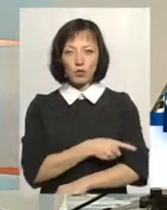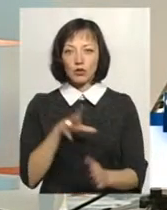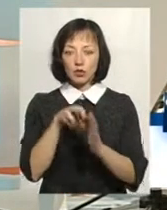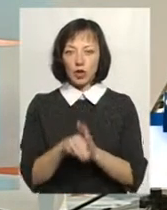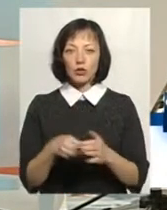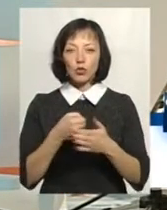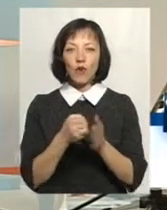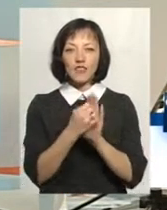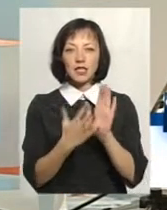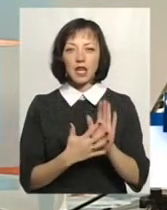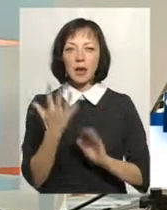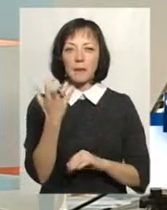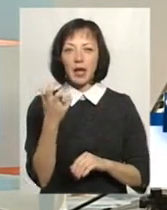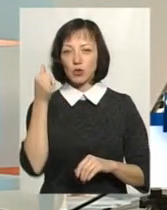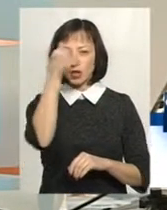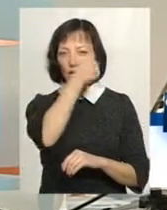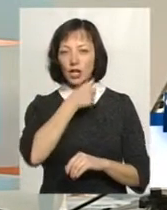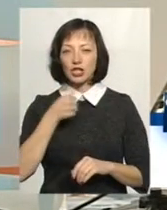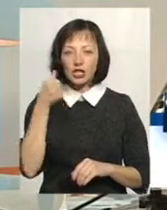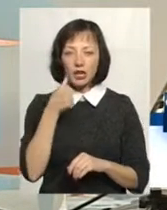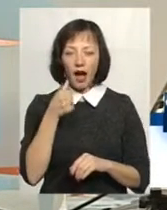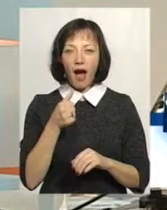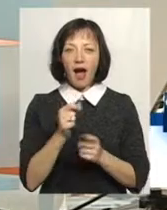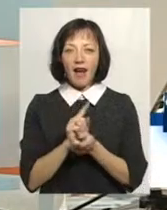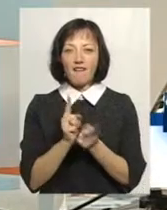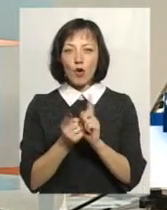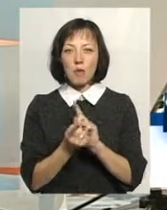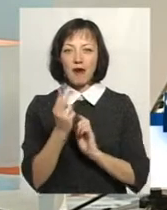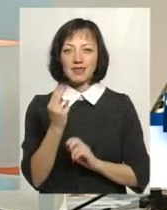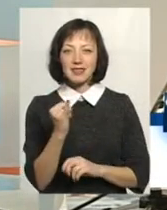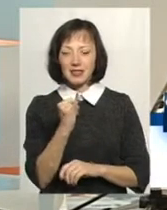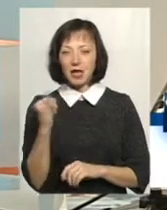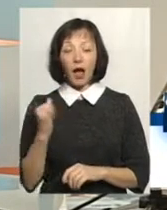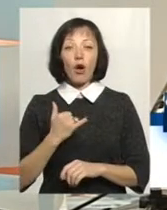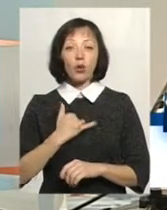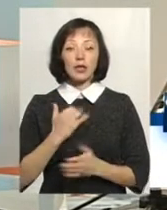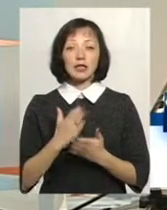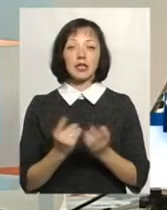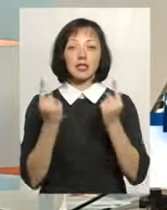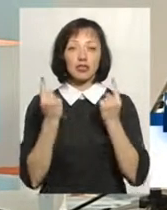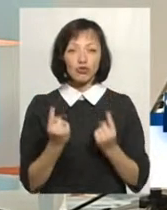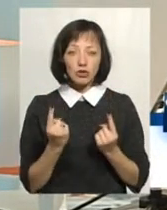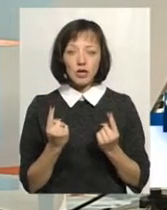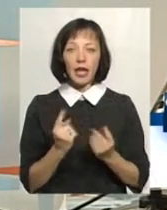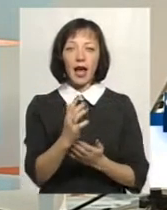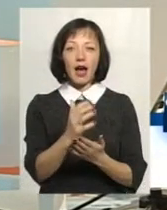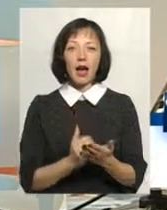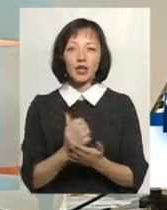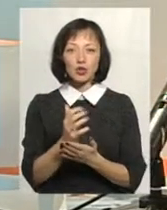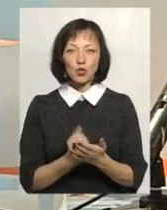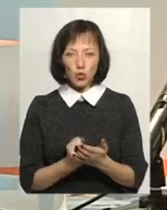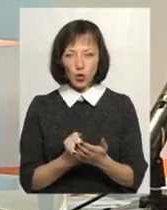реформації. Тому що, по-перше, у нас є доволі значний ресурс